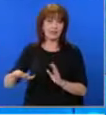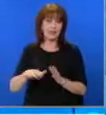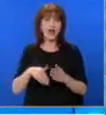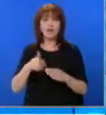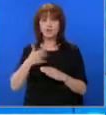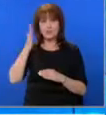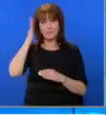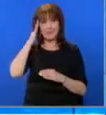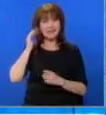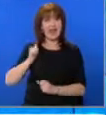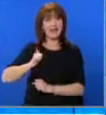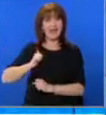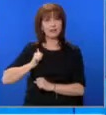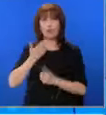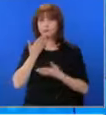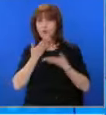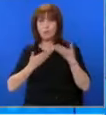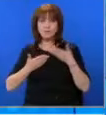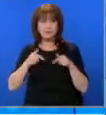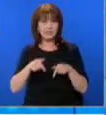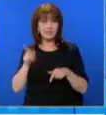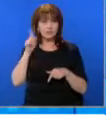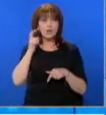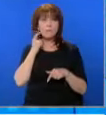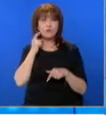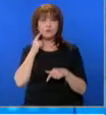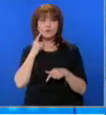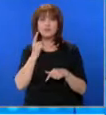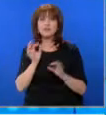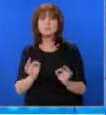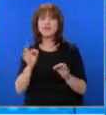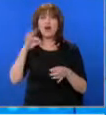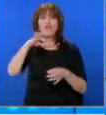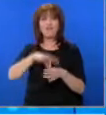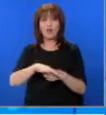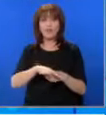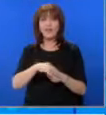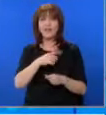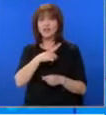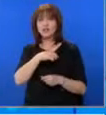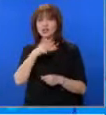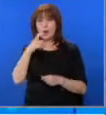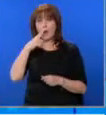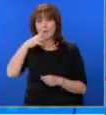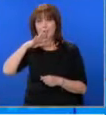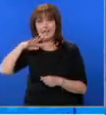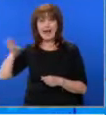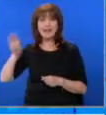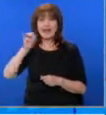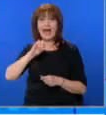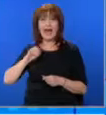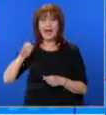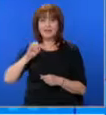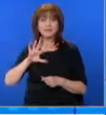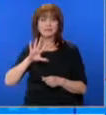Външните министри от НАТО обсъждат дна си утре в Брюксел създаването на специален фонд в размер на 100 милиарда евро за следващите 5 години